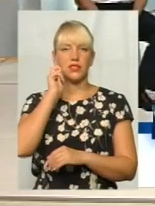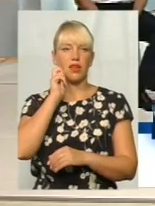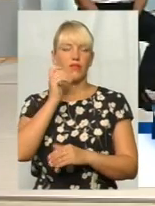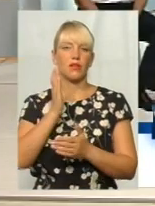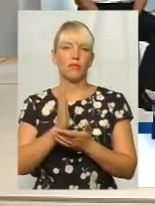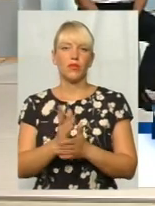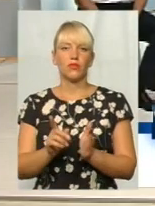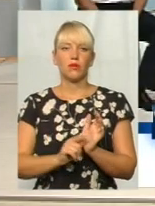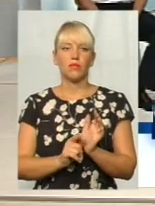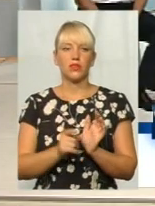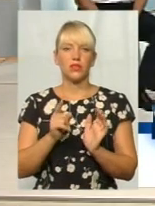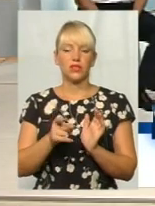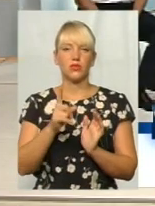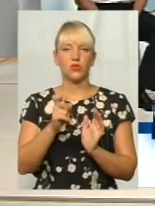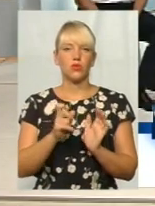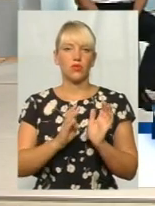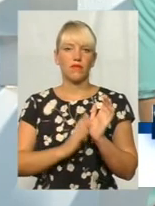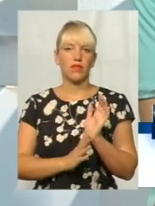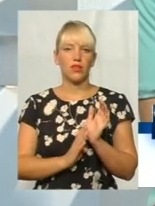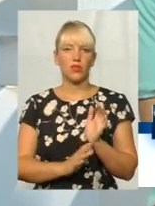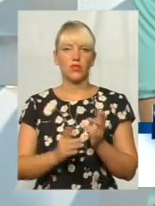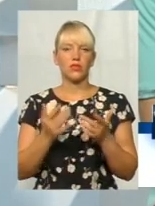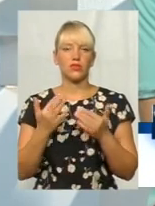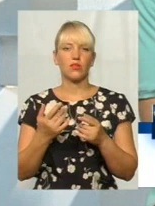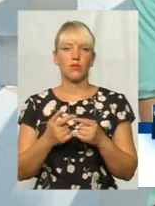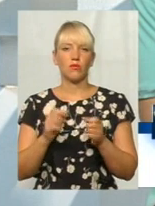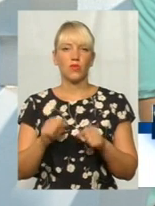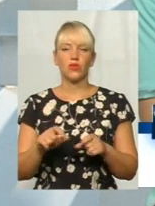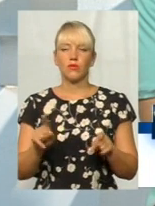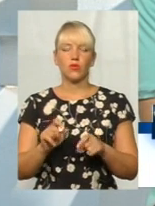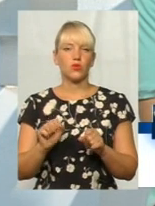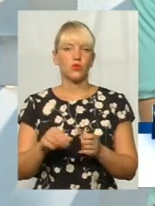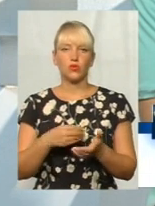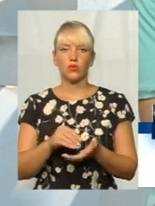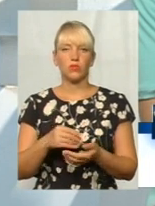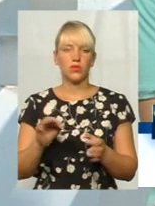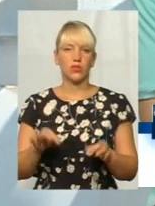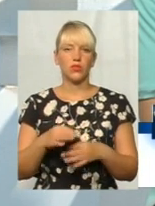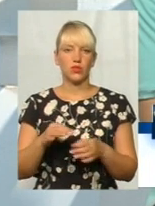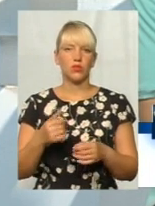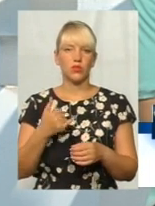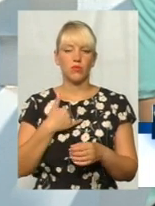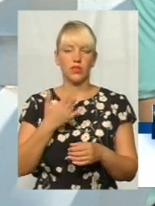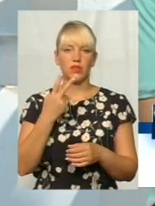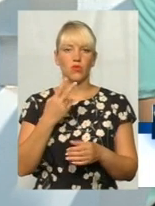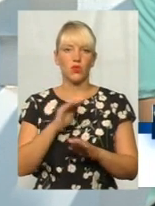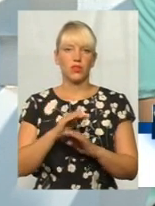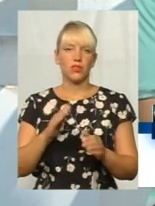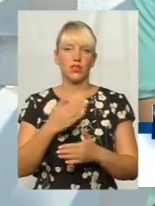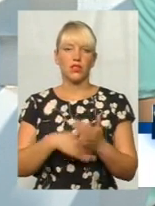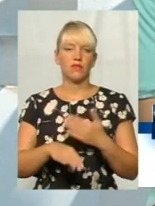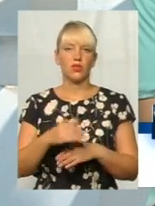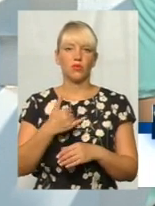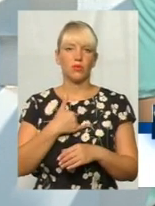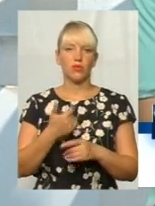1190 гривень. Що за них можна? Нічого. Я можу розуміти, в мене двоє дітей-інвалідів, має